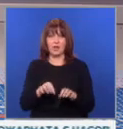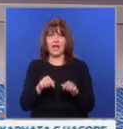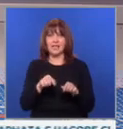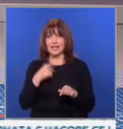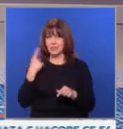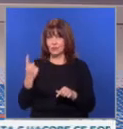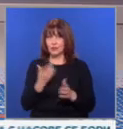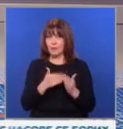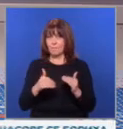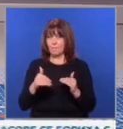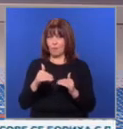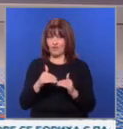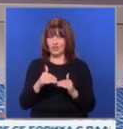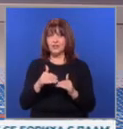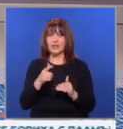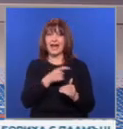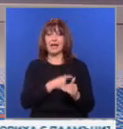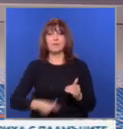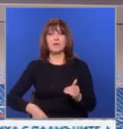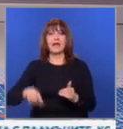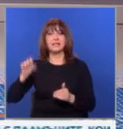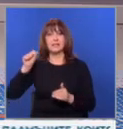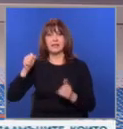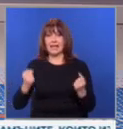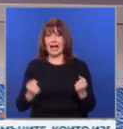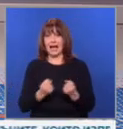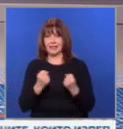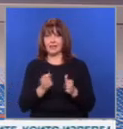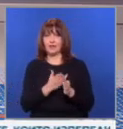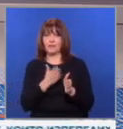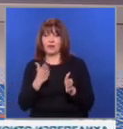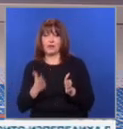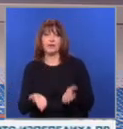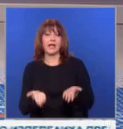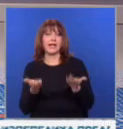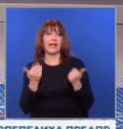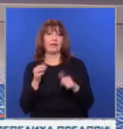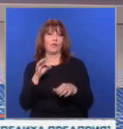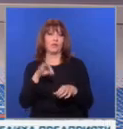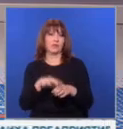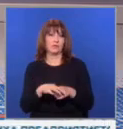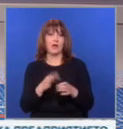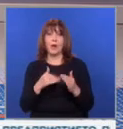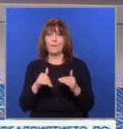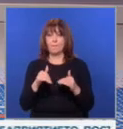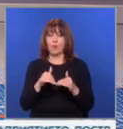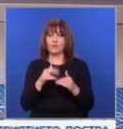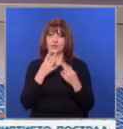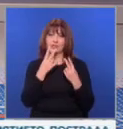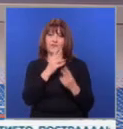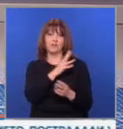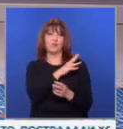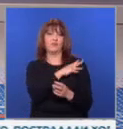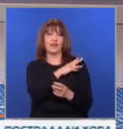Тази година обаче повече привърженици на републиканската партия са активни и в периода на ранно гласуване. Повече за настроенията от